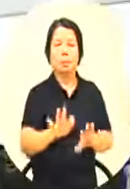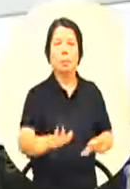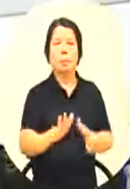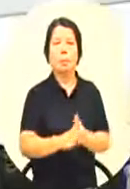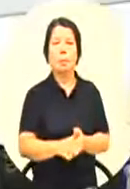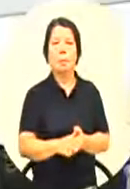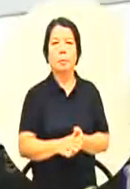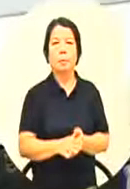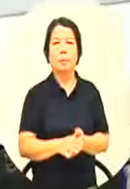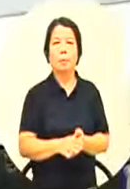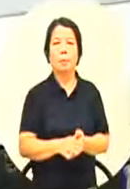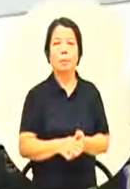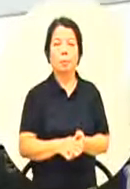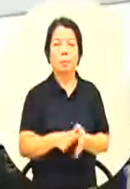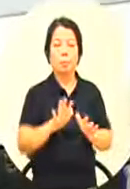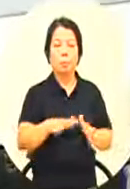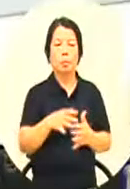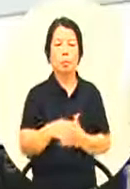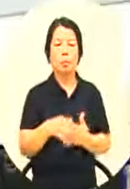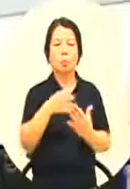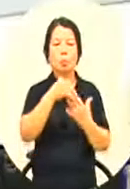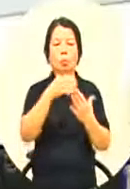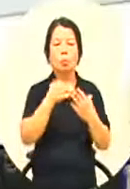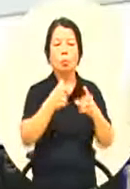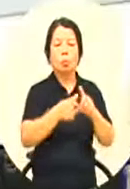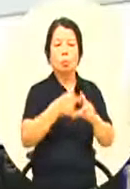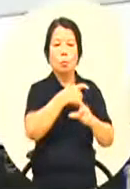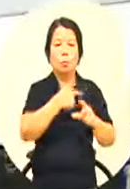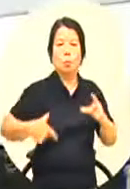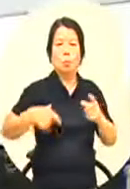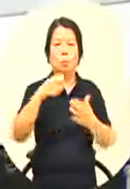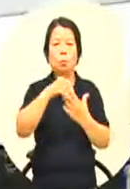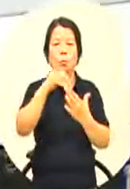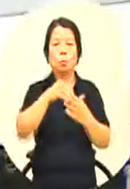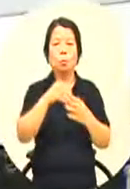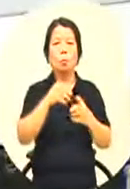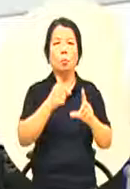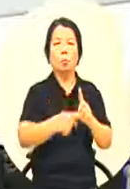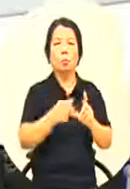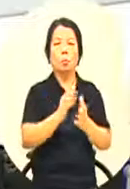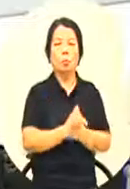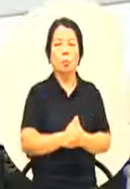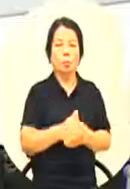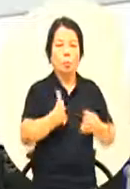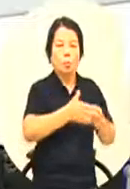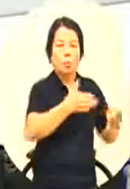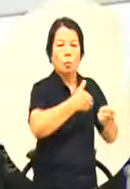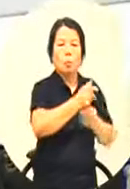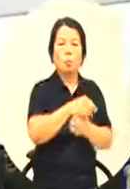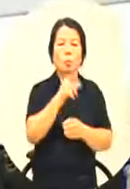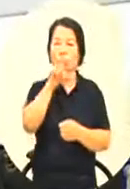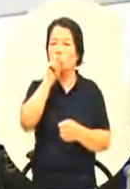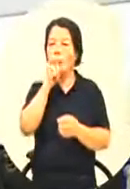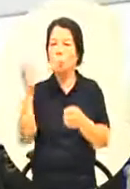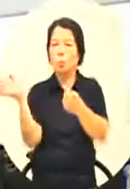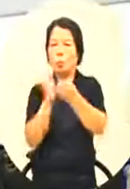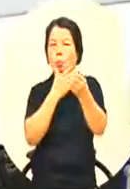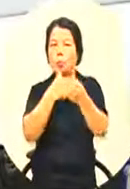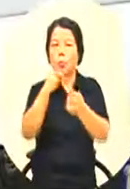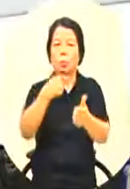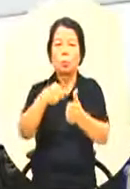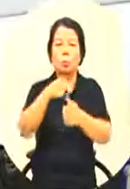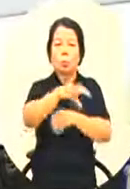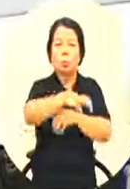在我们 在我选区里啦我们的一个桌球还有一个雨球队的一个教学环境